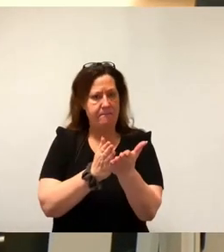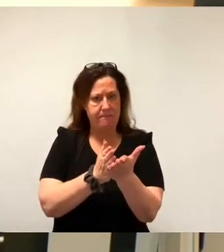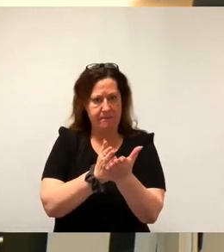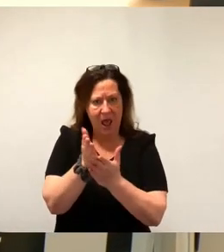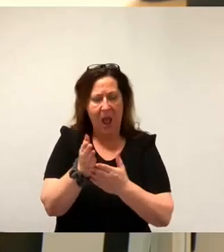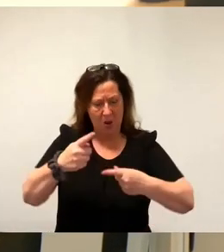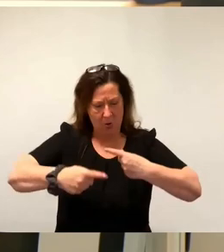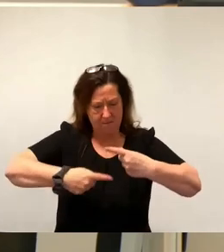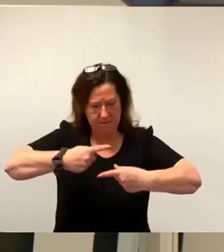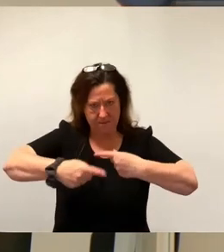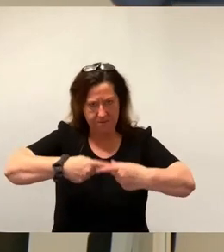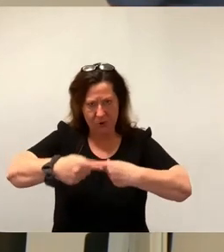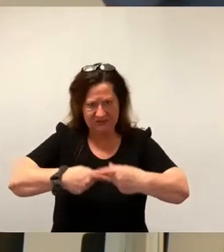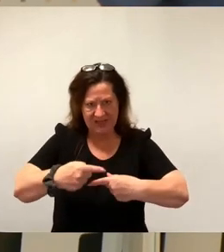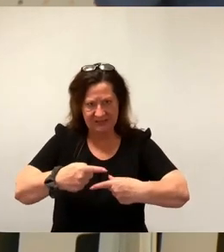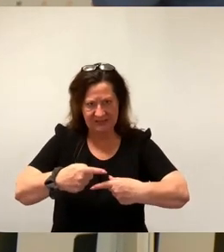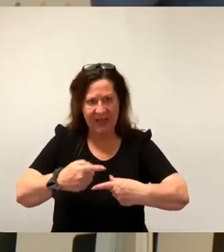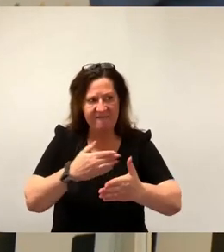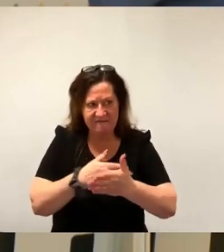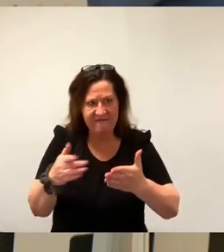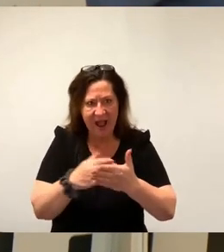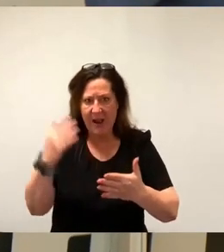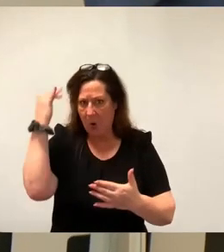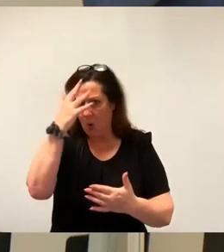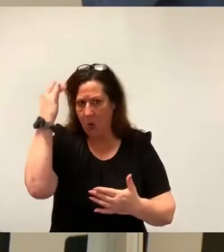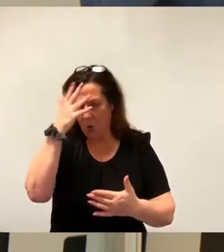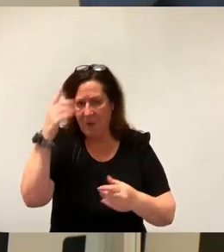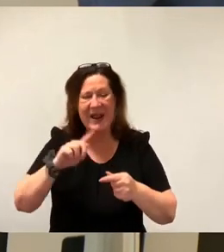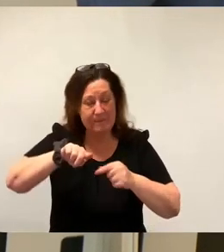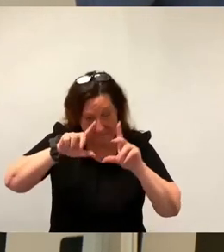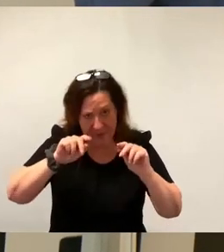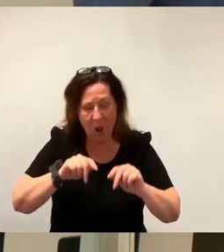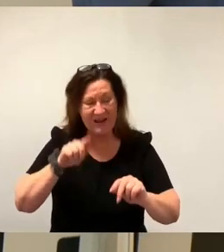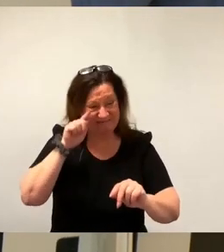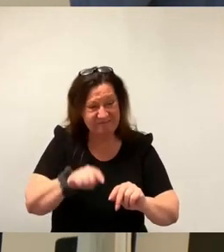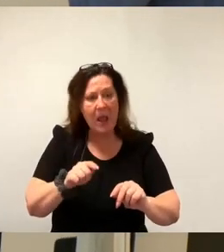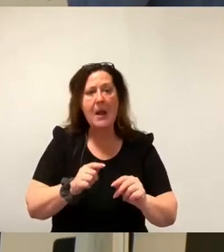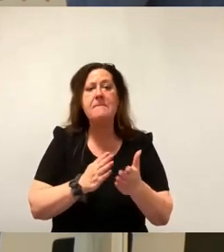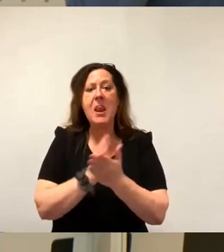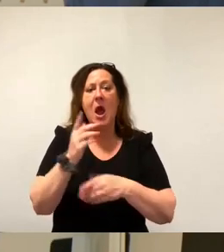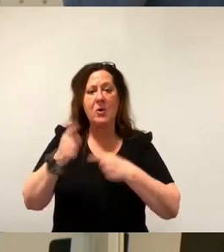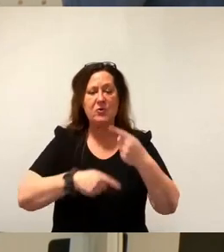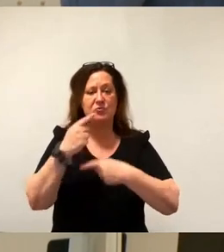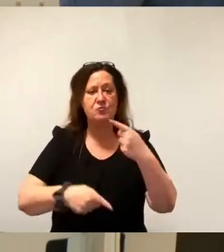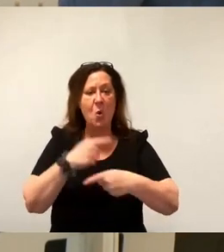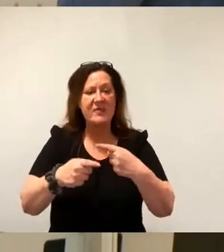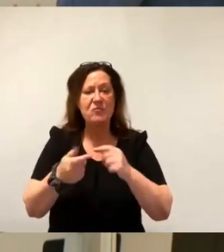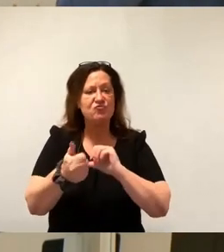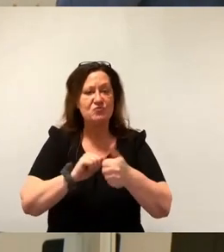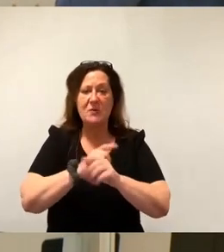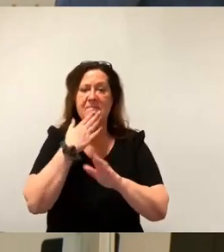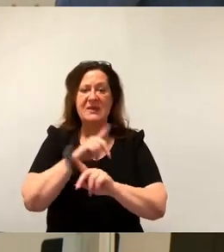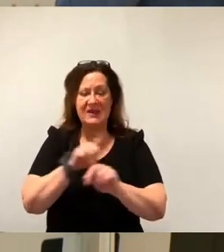sollten und deren Finanzierung, dann sollten wir die Planungsprozesse im Bereich Sport nicht hinten runterfallen lassen. Vielen Dank.